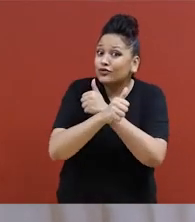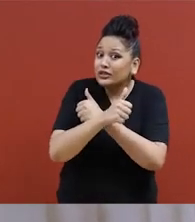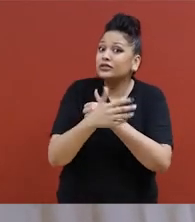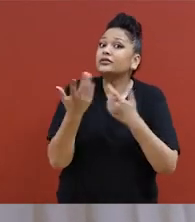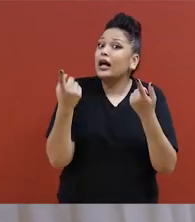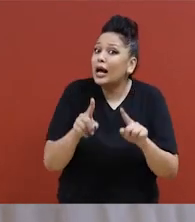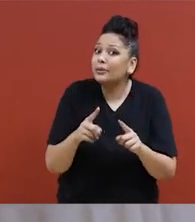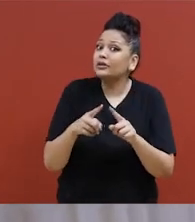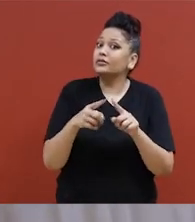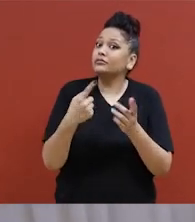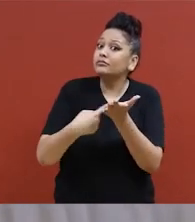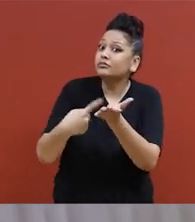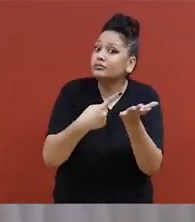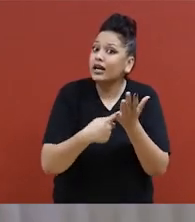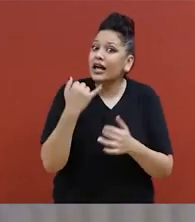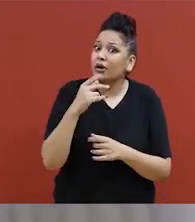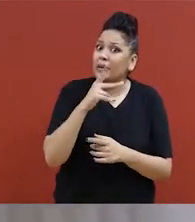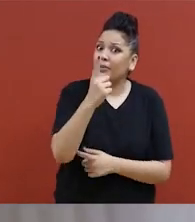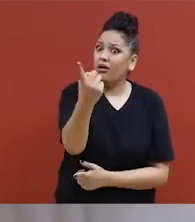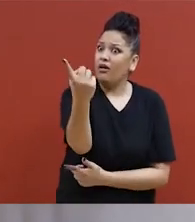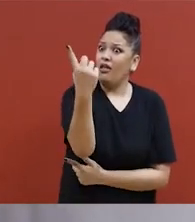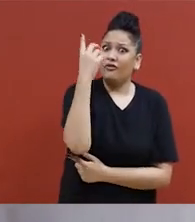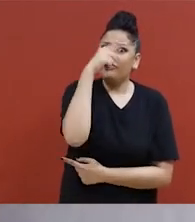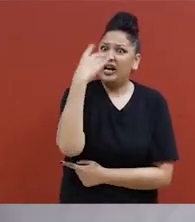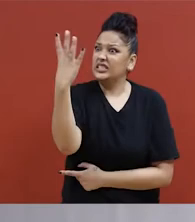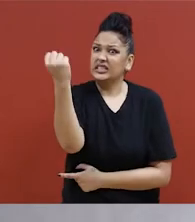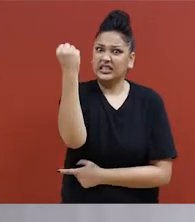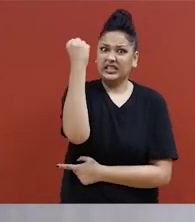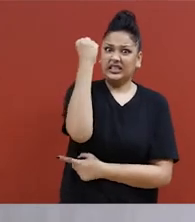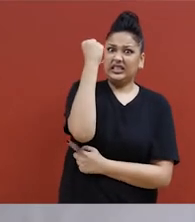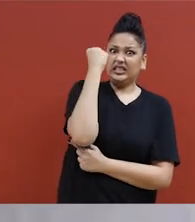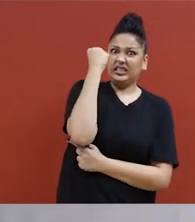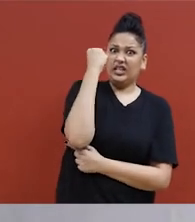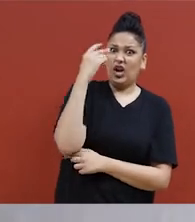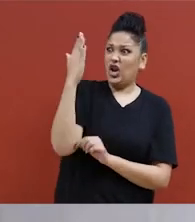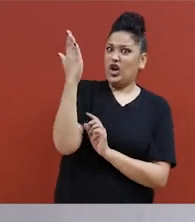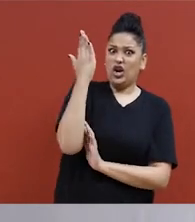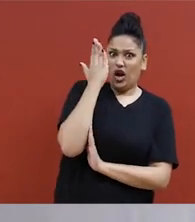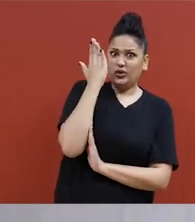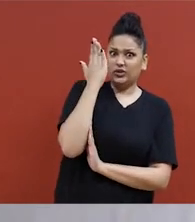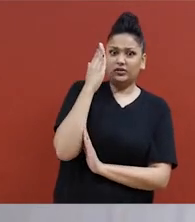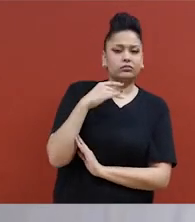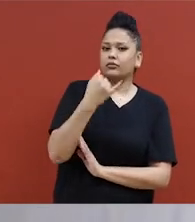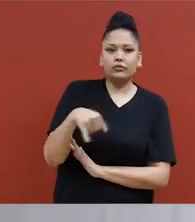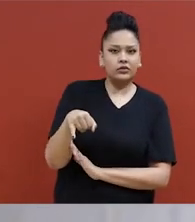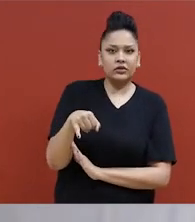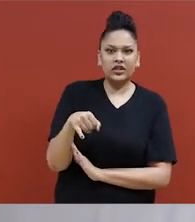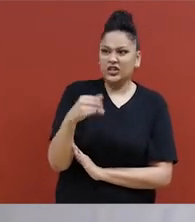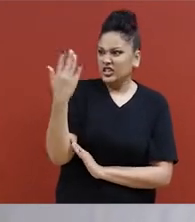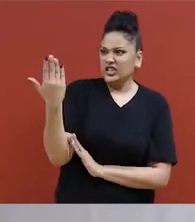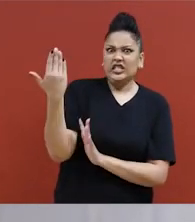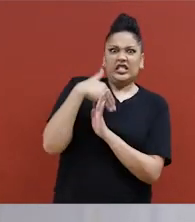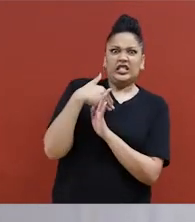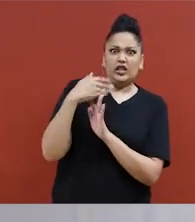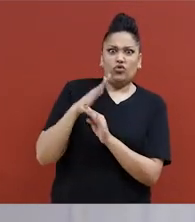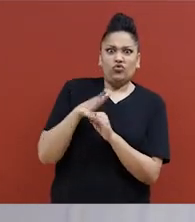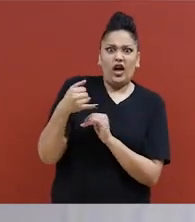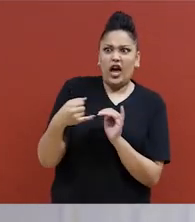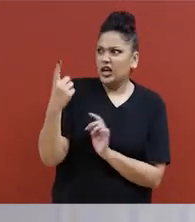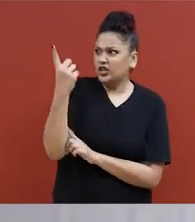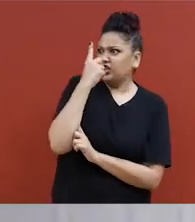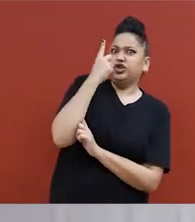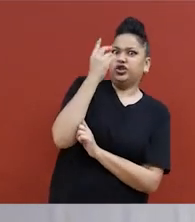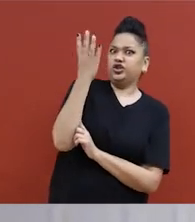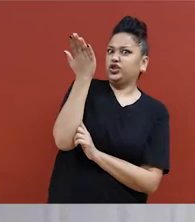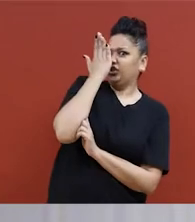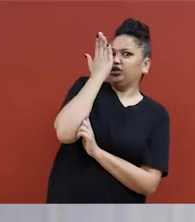quand les gens se penchent sur notre visage, assez prêts pour nous embrasser, et envahissent notre espace. C'est de ça qu'on parle ici.